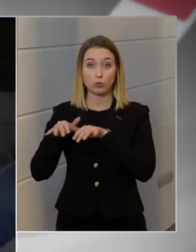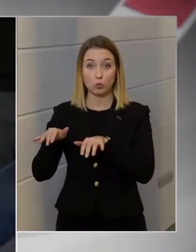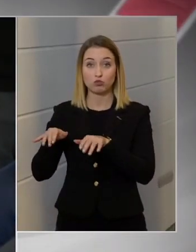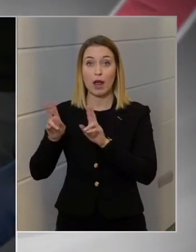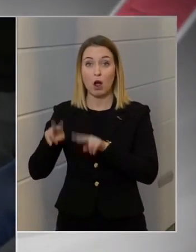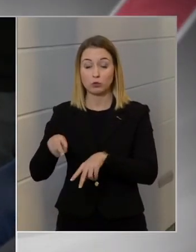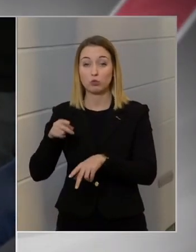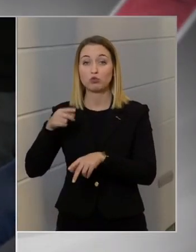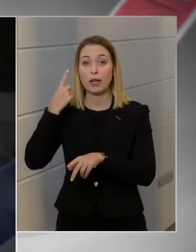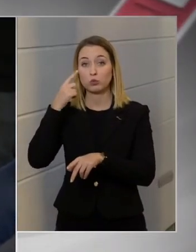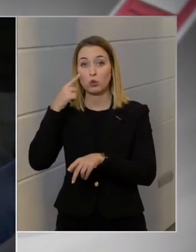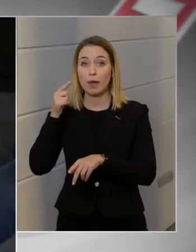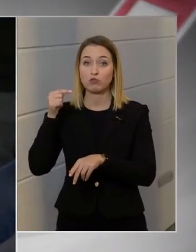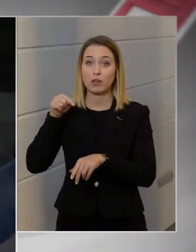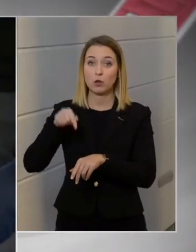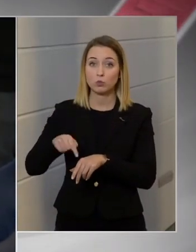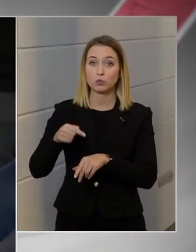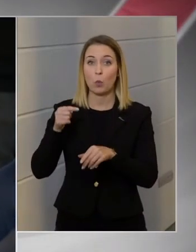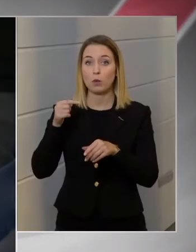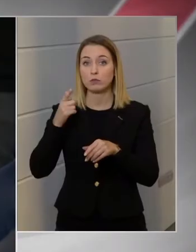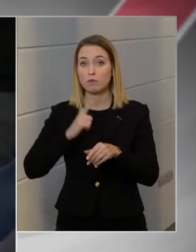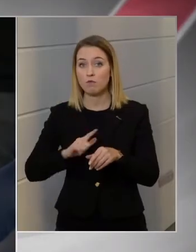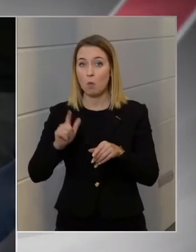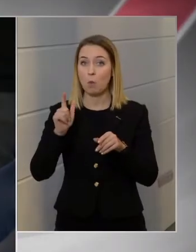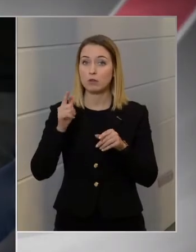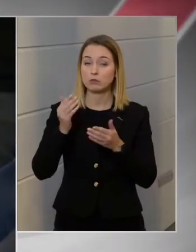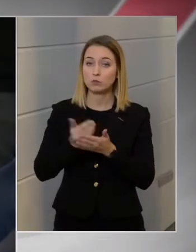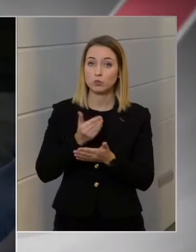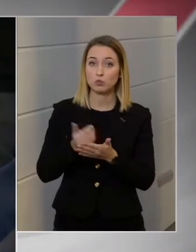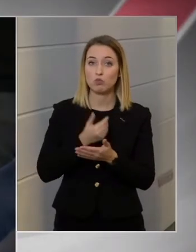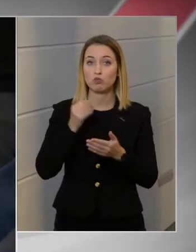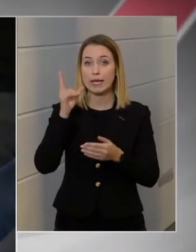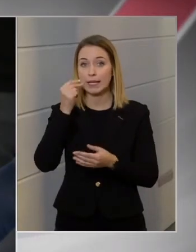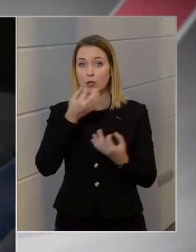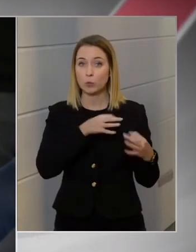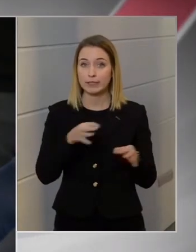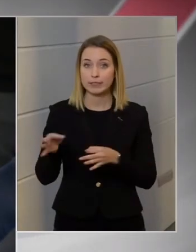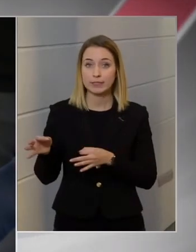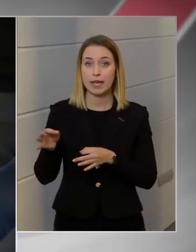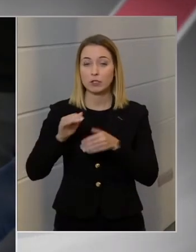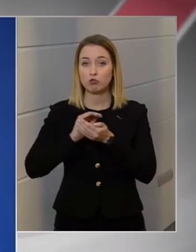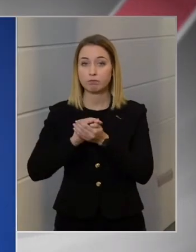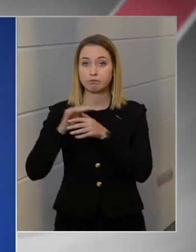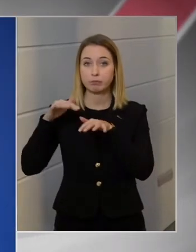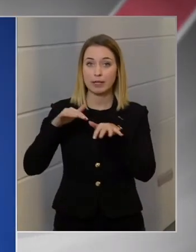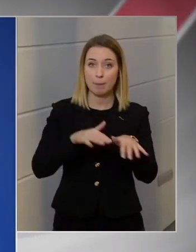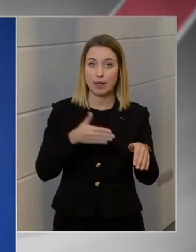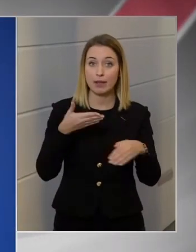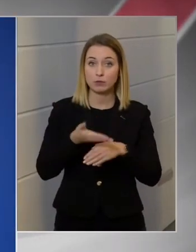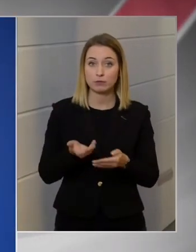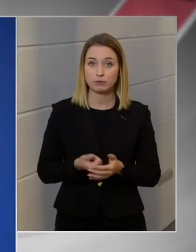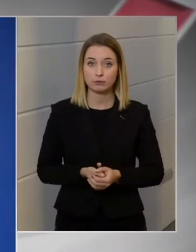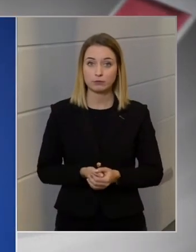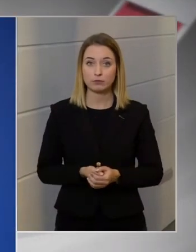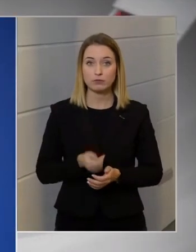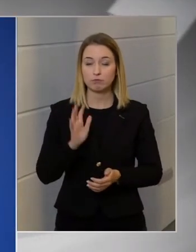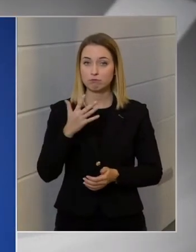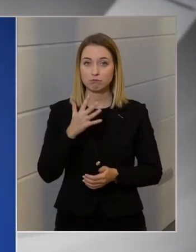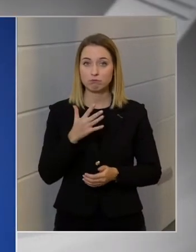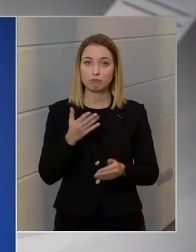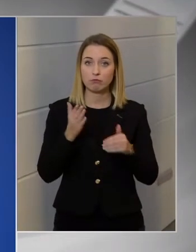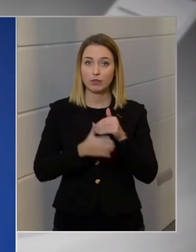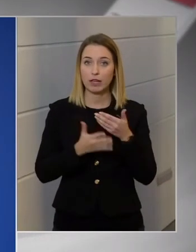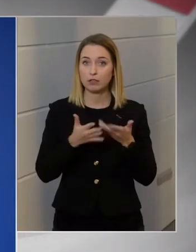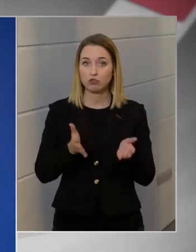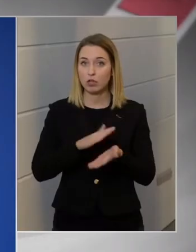rendbontás, provokációk szükség volt-e esetleg rendőri intézkedésre a békemenet során? Nem, ahogy